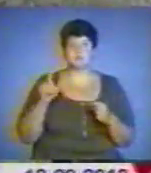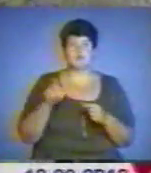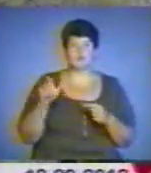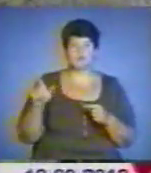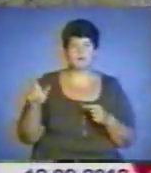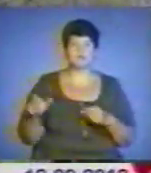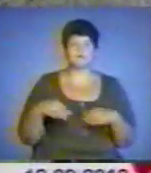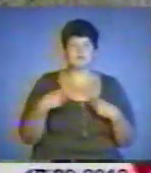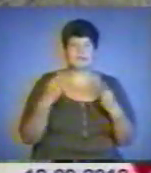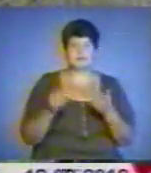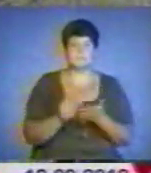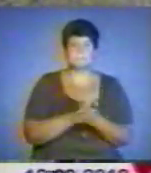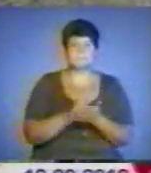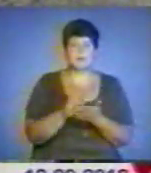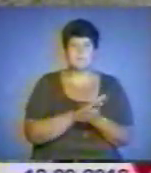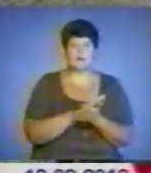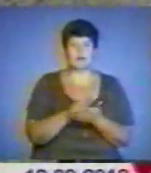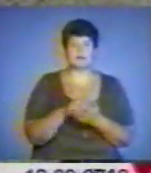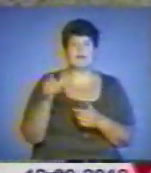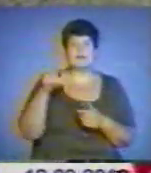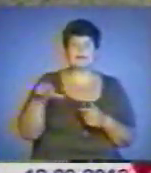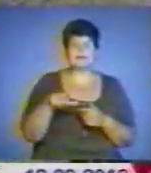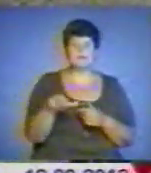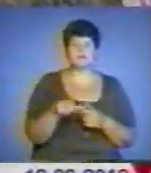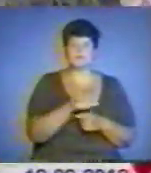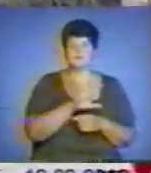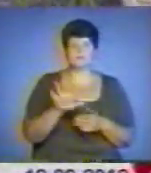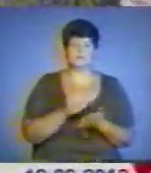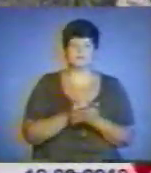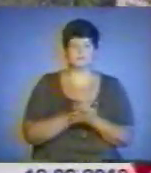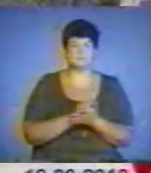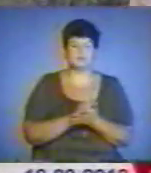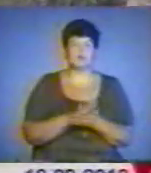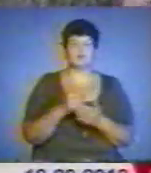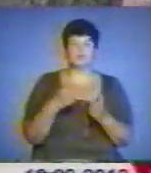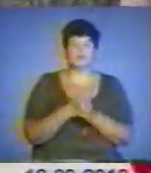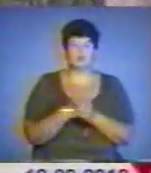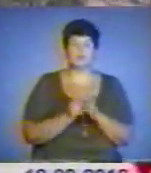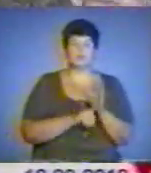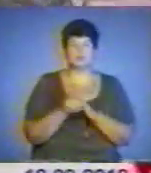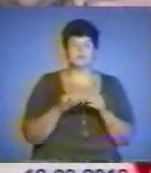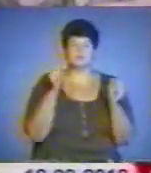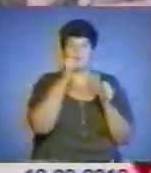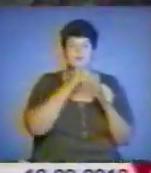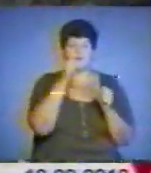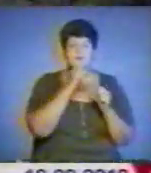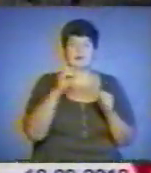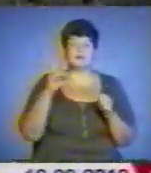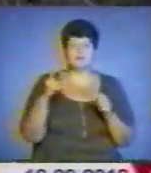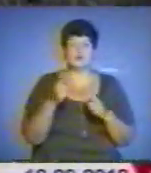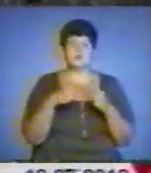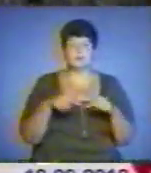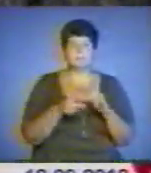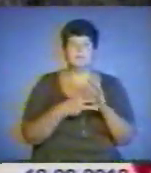надальше прибирати річку, щоб її не забруднювали. До настання холодів громадські екологічні організації планують